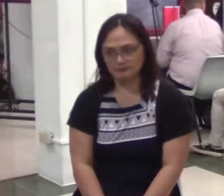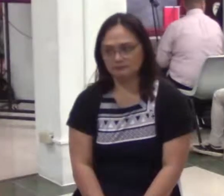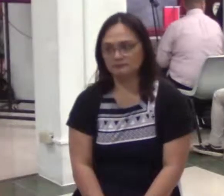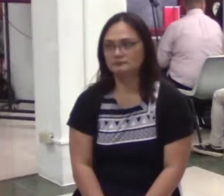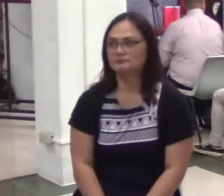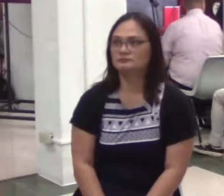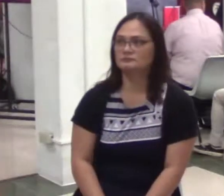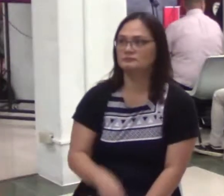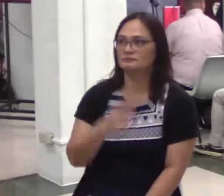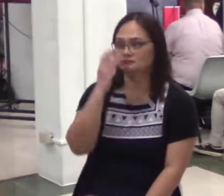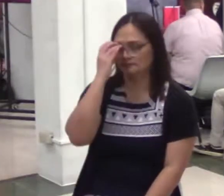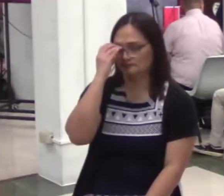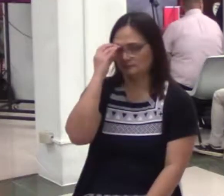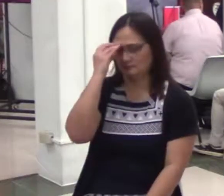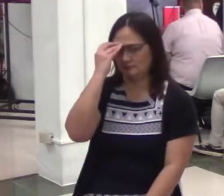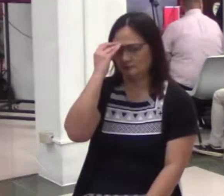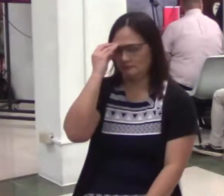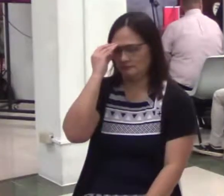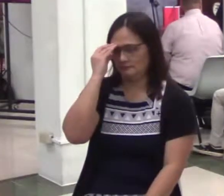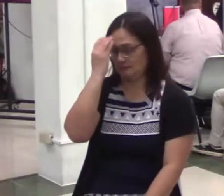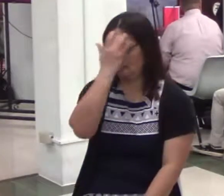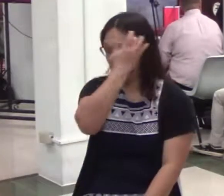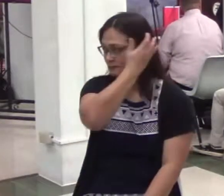May nagpadala sa akin ng kabaong.